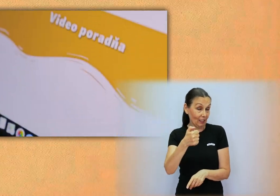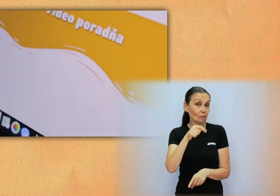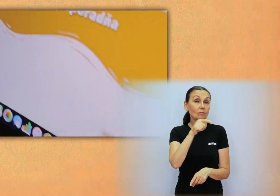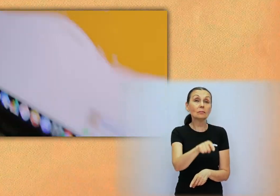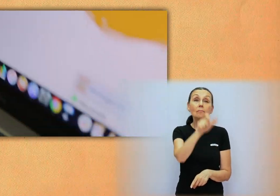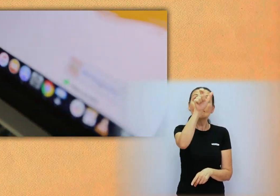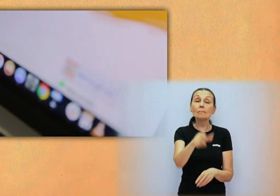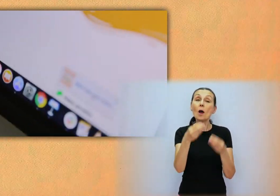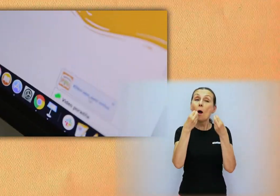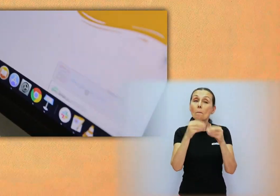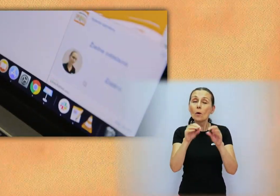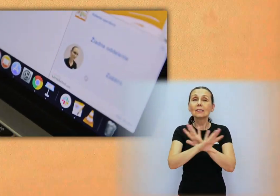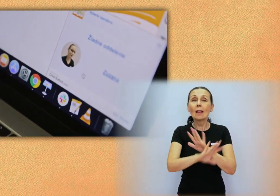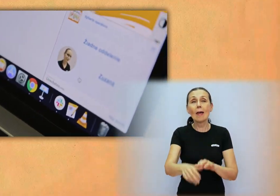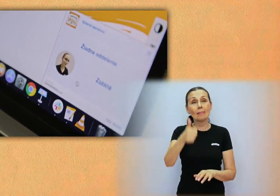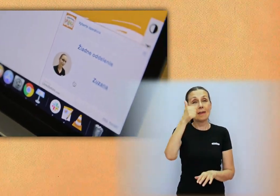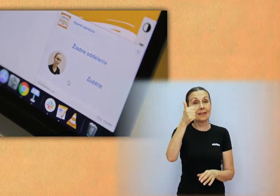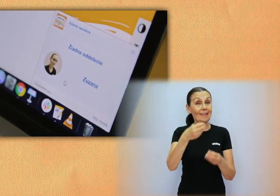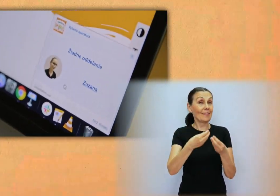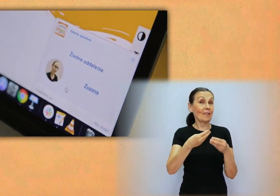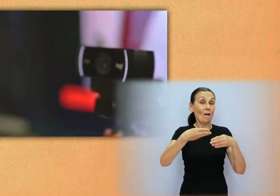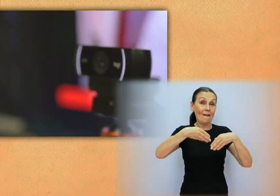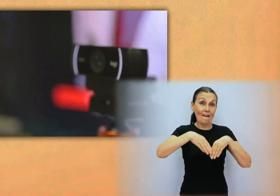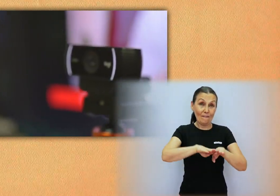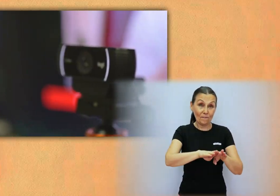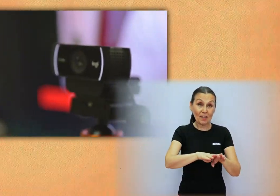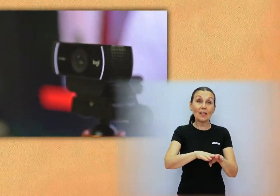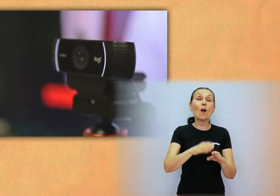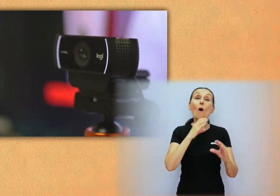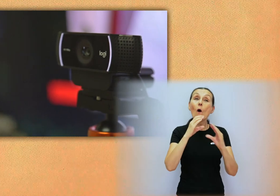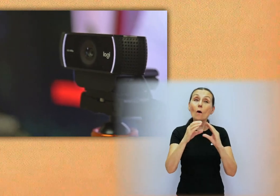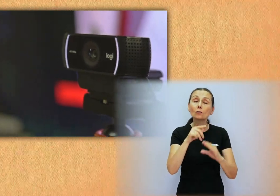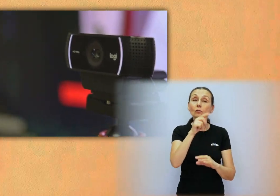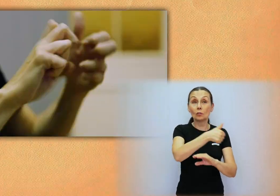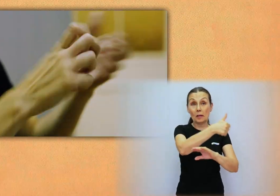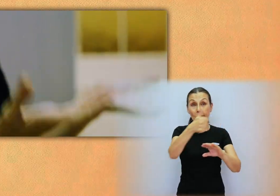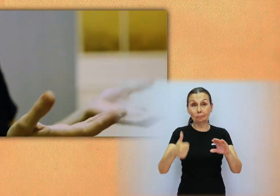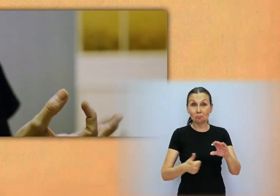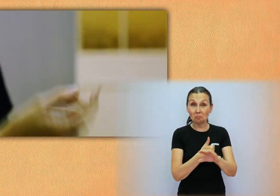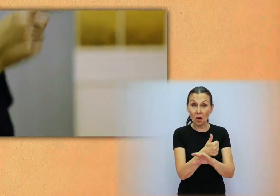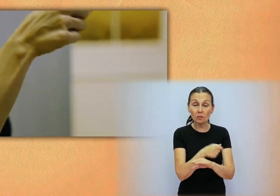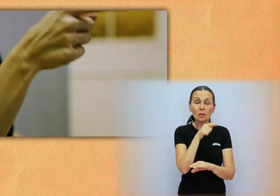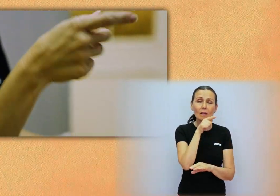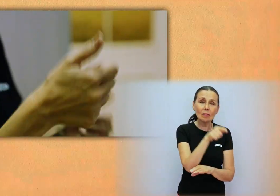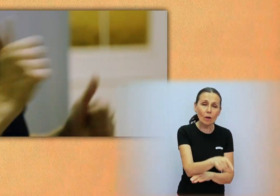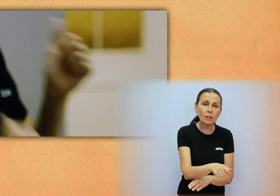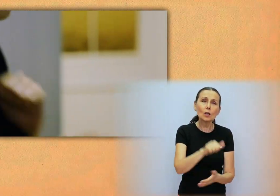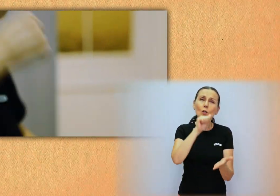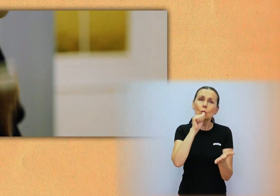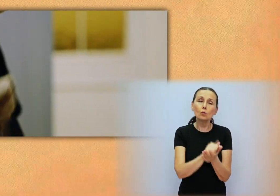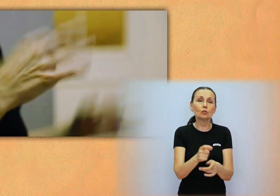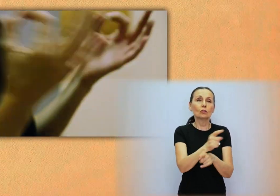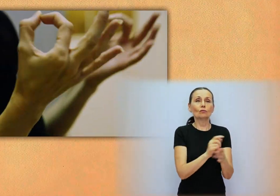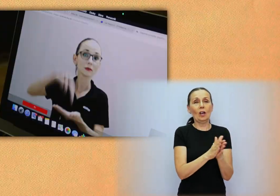týždňa, s tým, že ten poradca príjma jeden videočet, ktorý trvá asi hodinu. a tým je naozaj